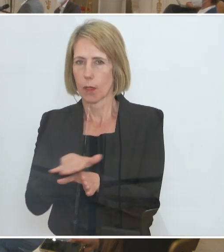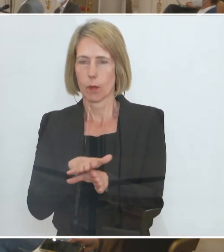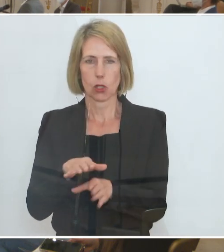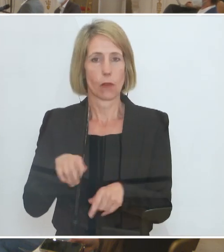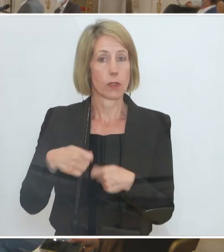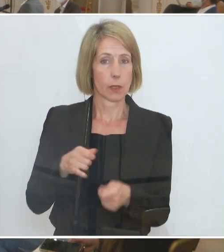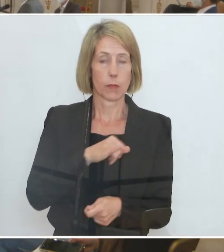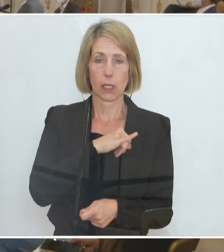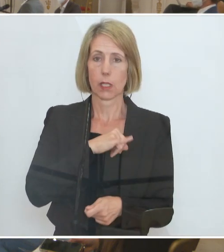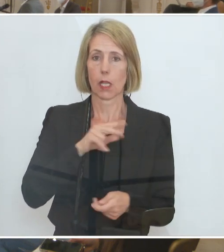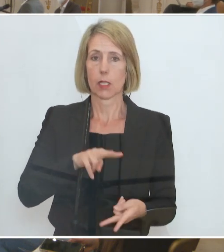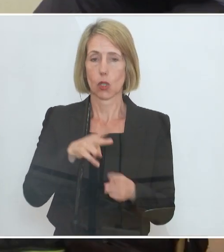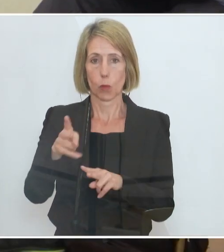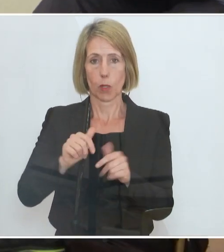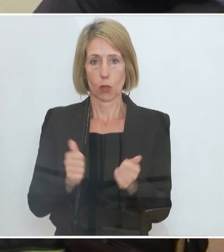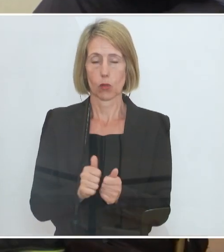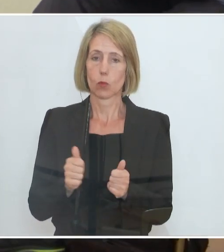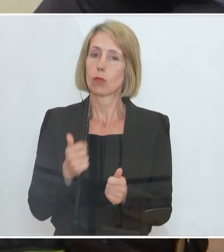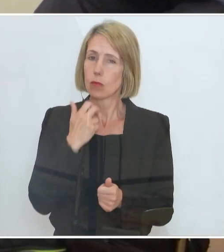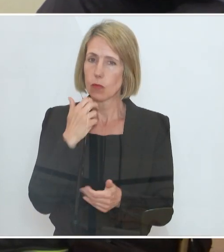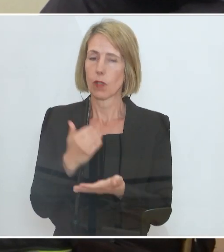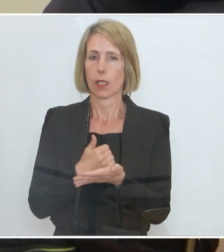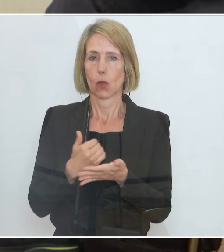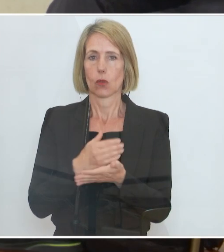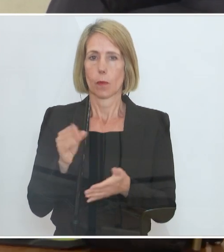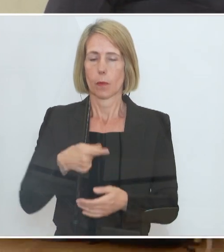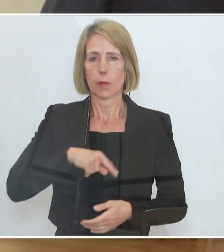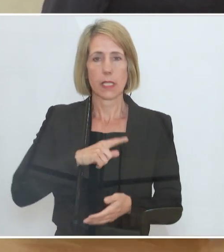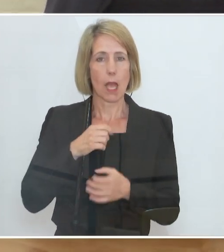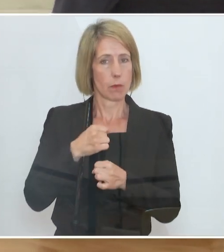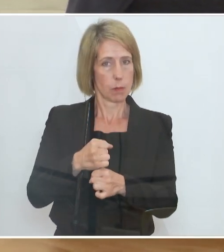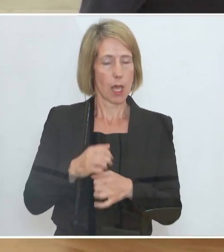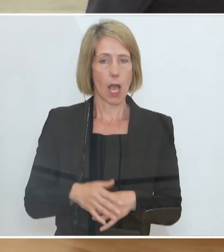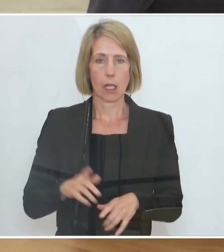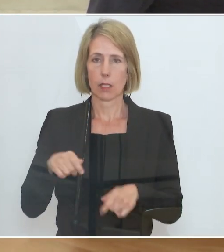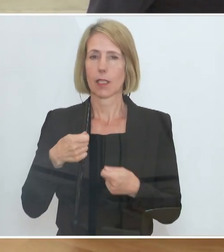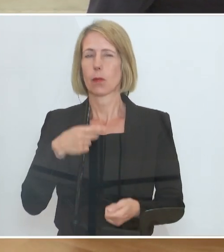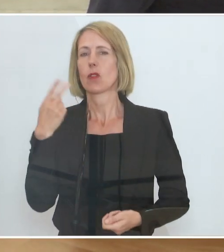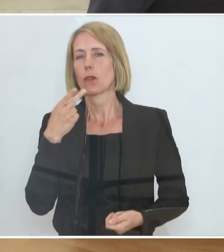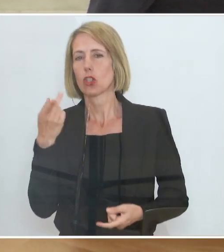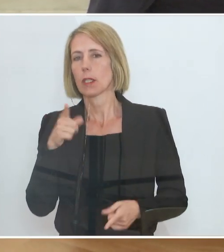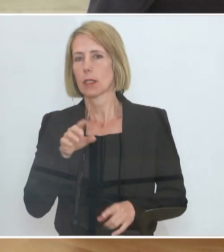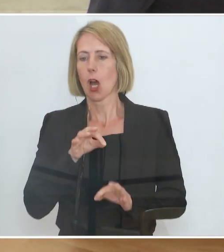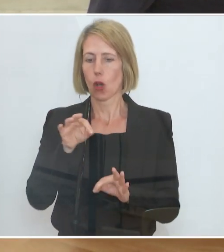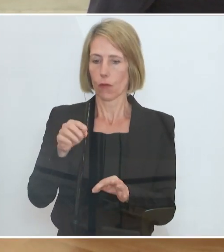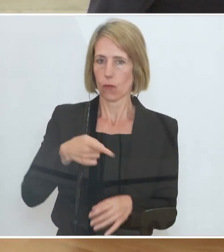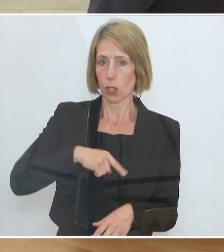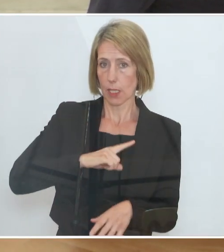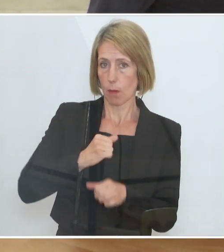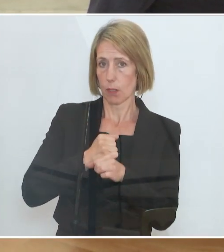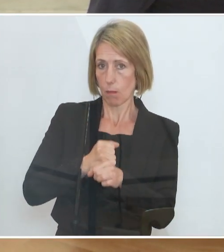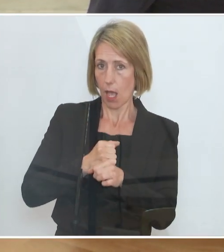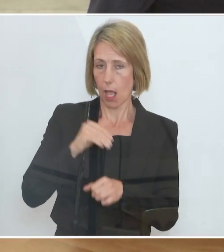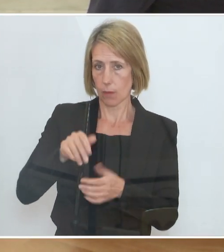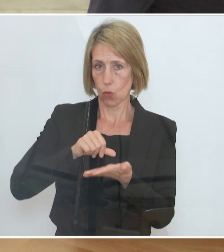Interesse, dieses Übergangsmodell zu nutzen mit dem Selbstbehalt? Und gibt es da auch Verständnis dafür, dass man jetzt eben den Selbstbehalt zahlen muss?